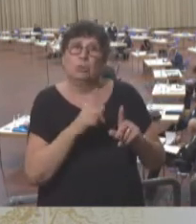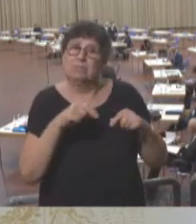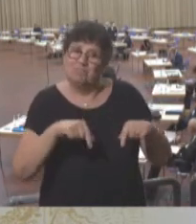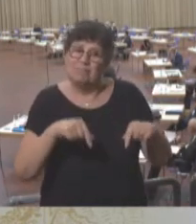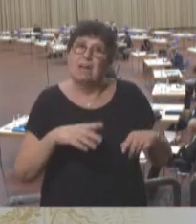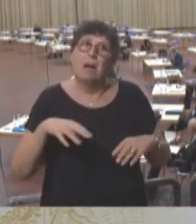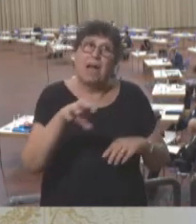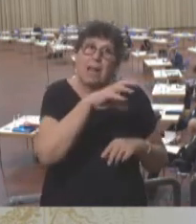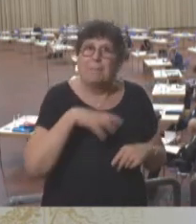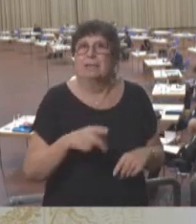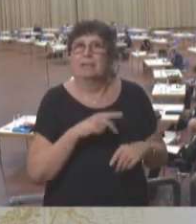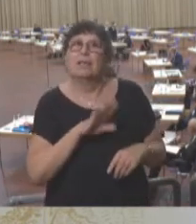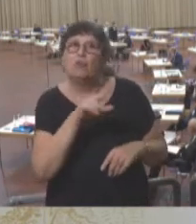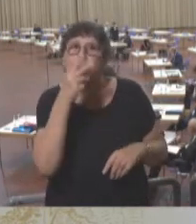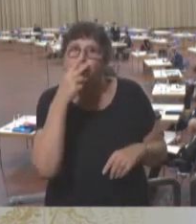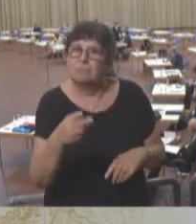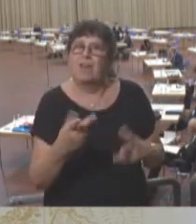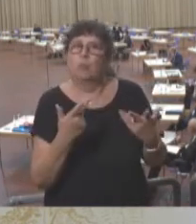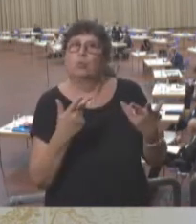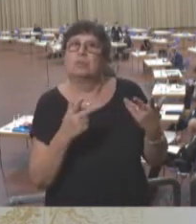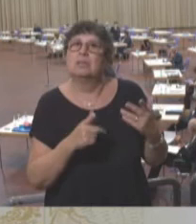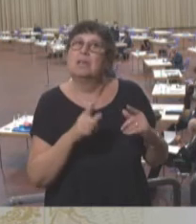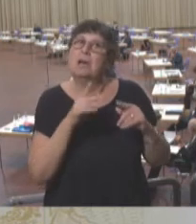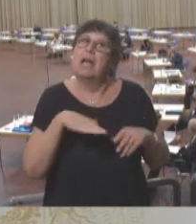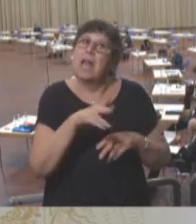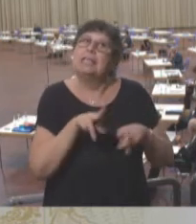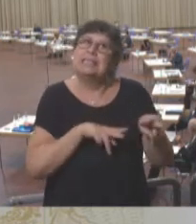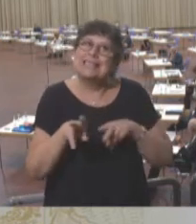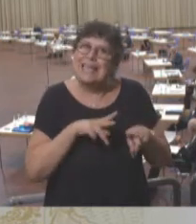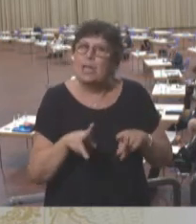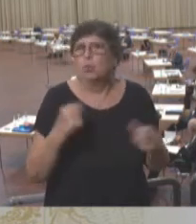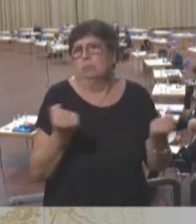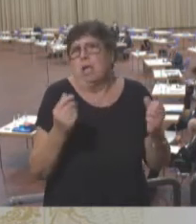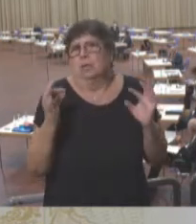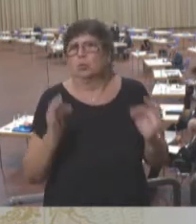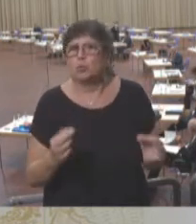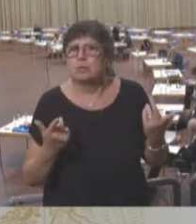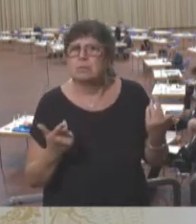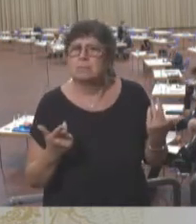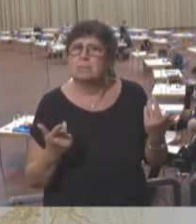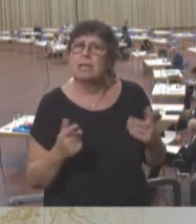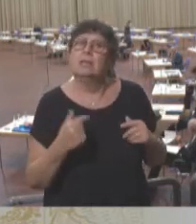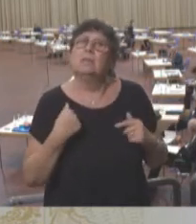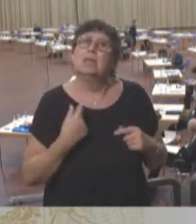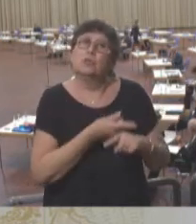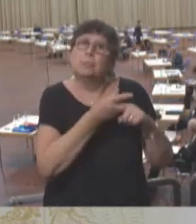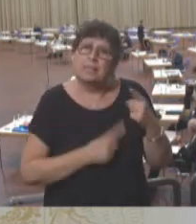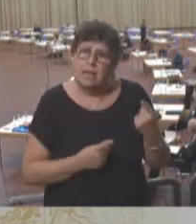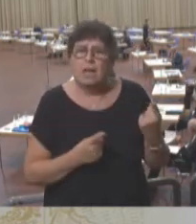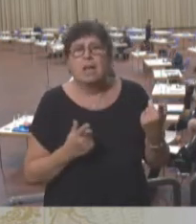in seiner Überwachungsfunktion der Landesregierung handelt hier sehr klug, dass wir uns zum Teil